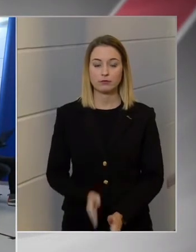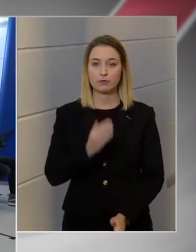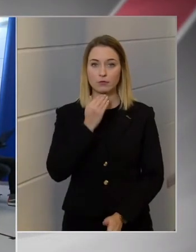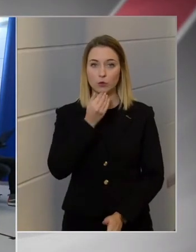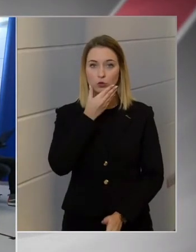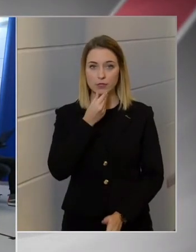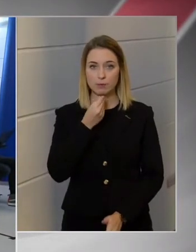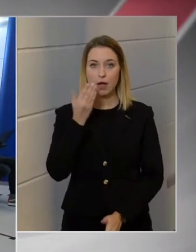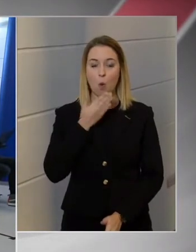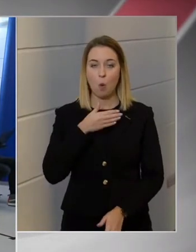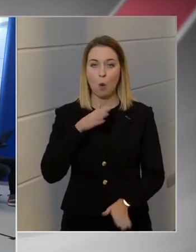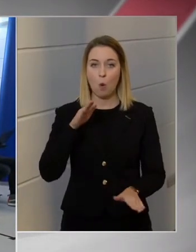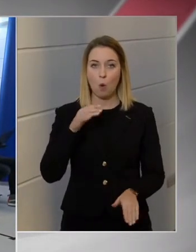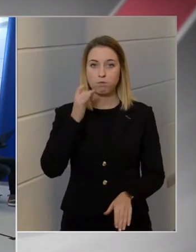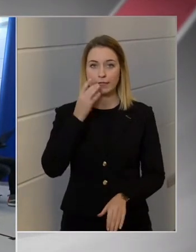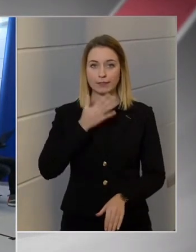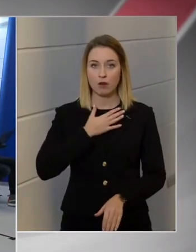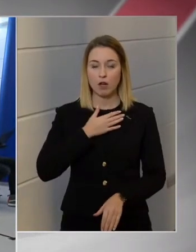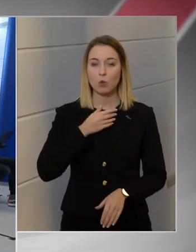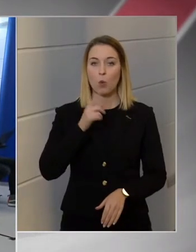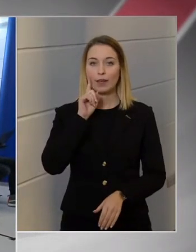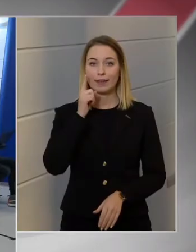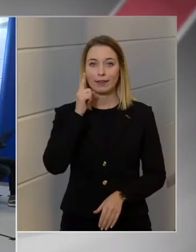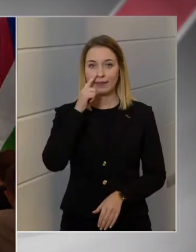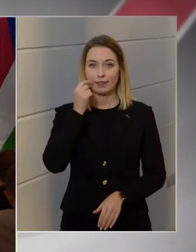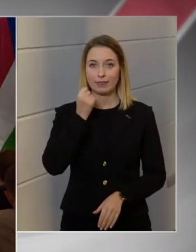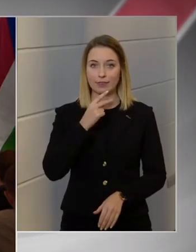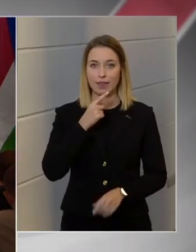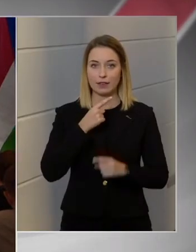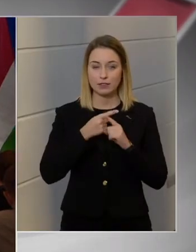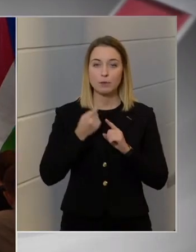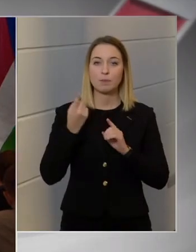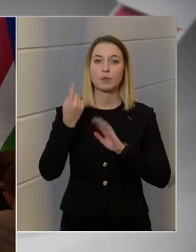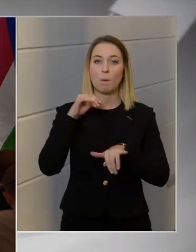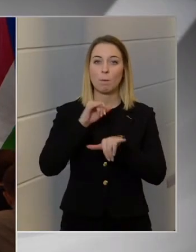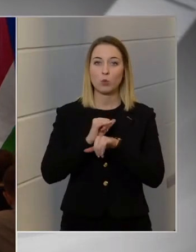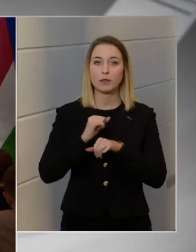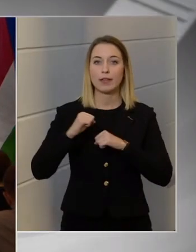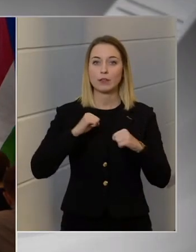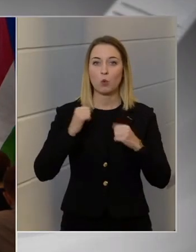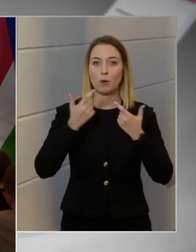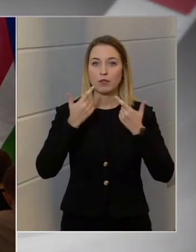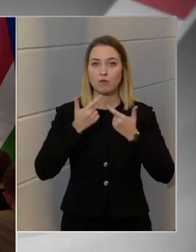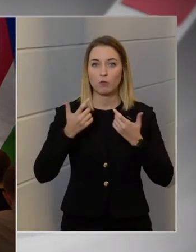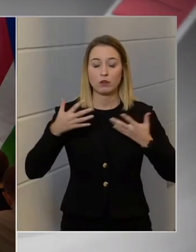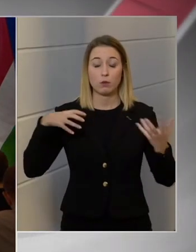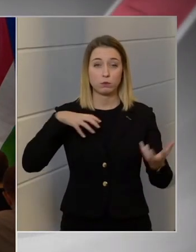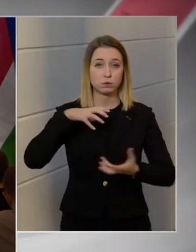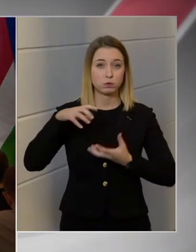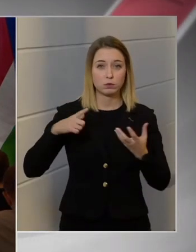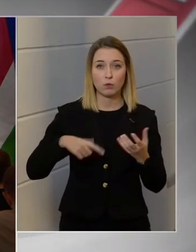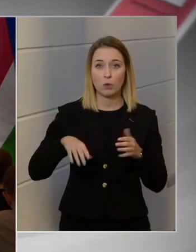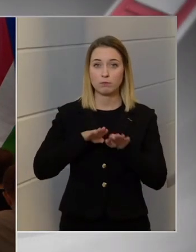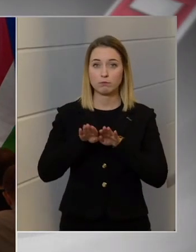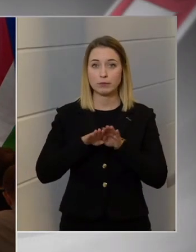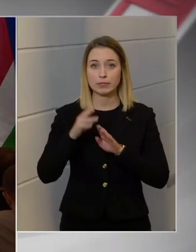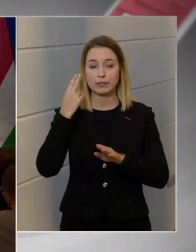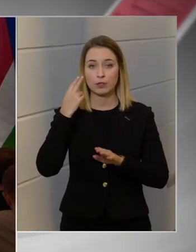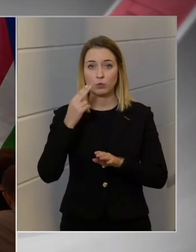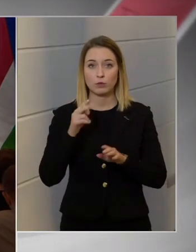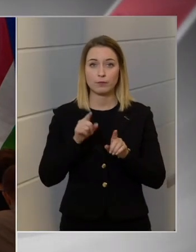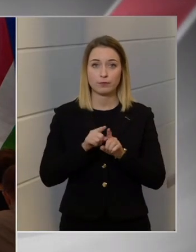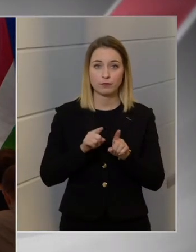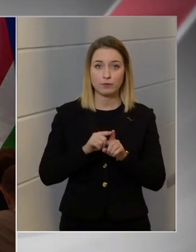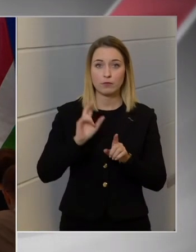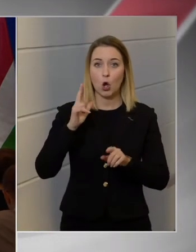Köszönöm szépen, Holló Bettina vagyok az Index-től. A múlt heti kormányinfó után elég nagy port kavart, hogy miniszter úr két szpútnyik után